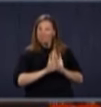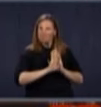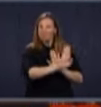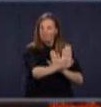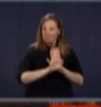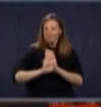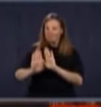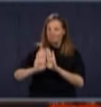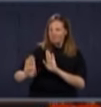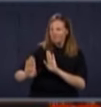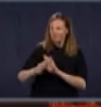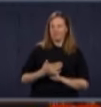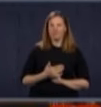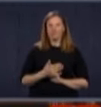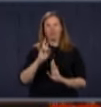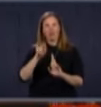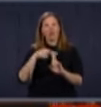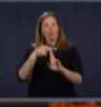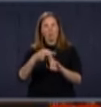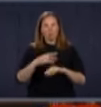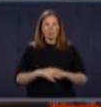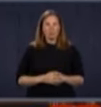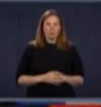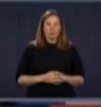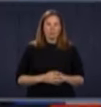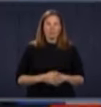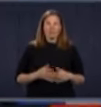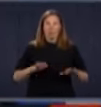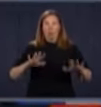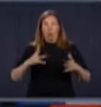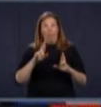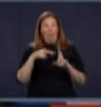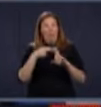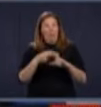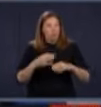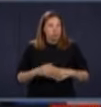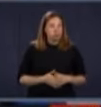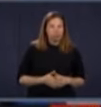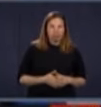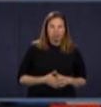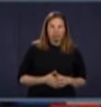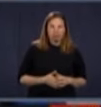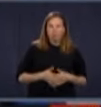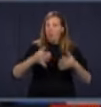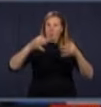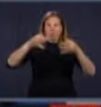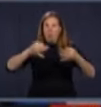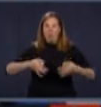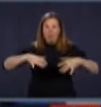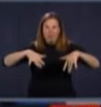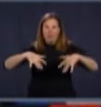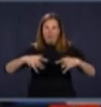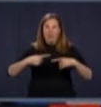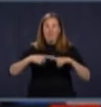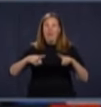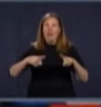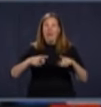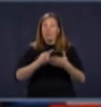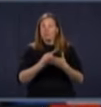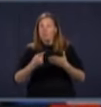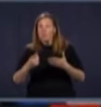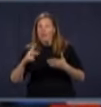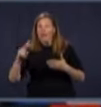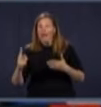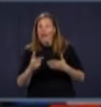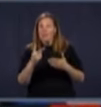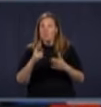Bon, écoutez, actuellement, on n pas, comment je pourrais vous dire, on n pas, on ne s'est pas positionné là-dessus, mais ça va se faire très, très rapidement, parce